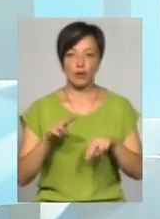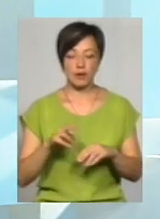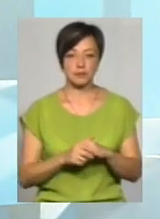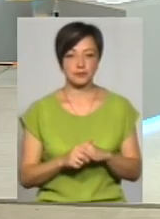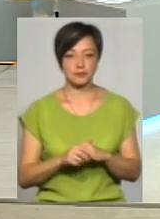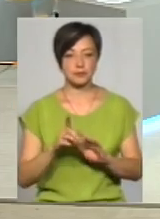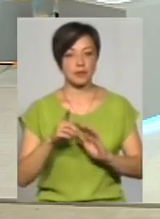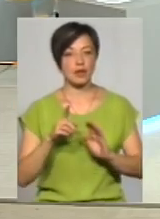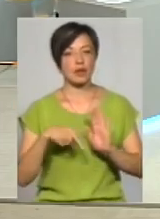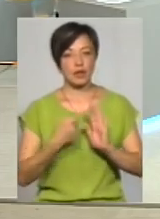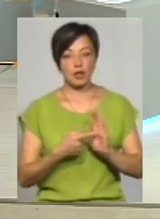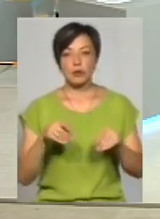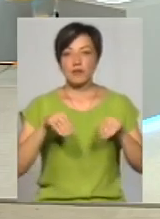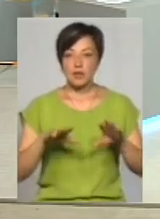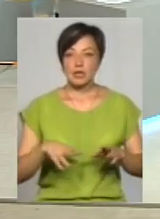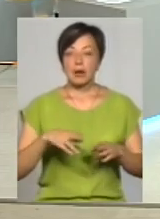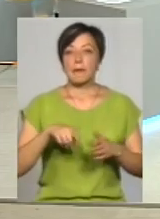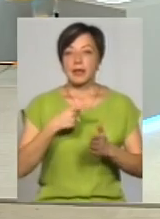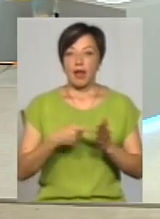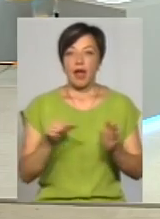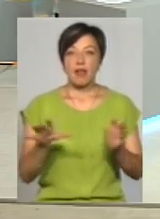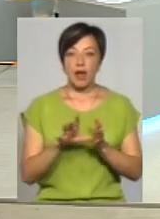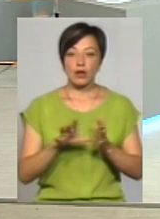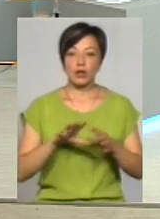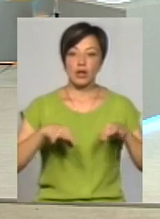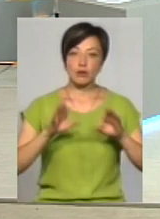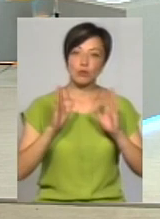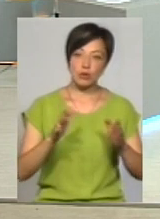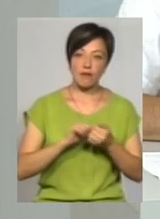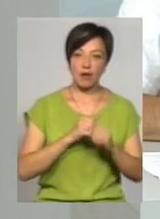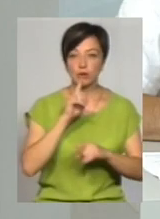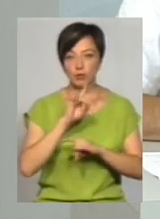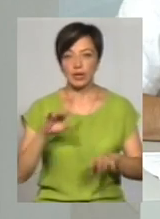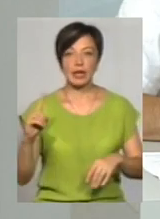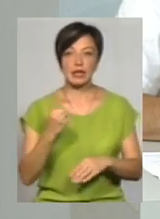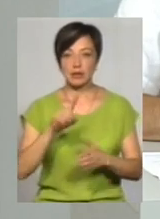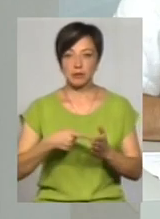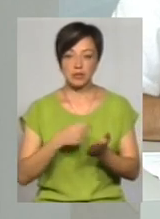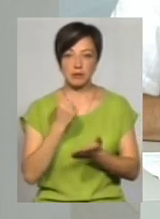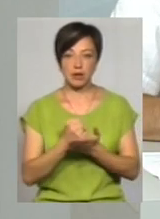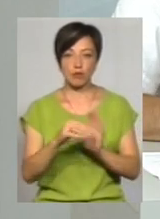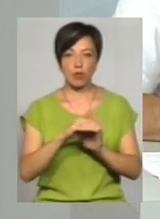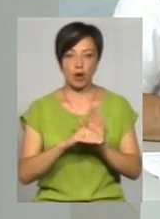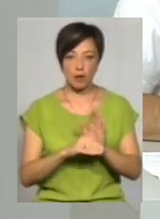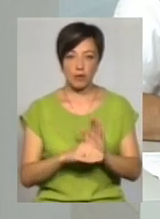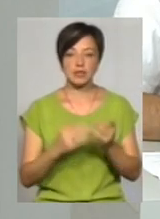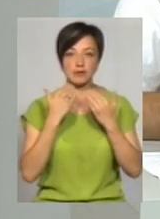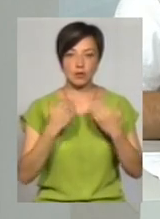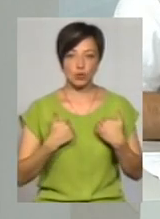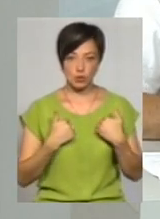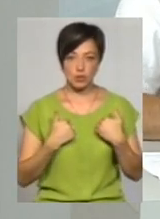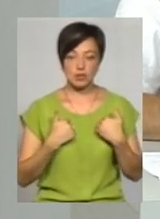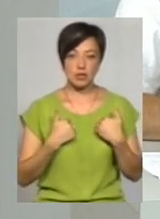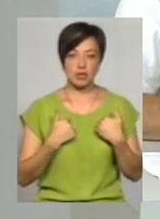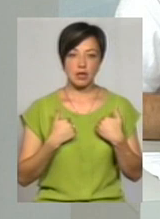Для того, щоб вирішити питання остаточно з електротранспорту, бути в Кам'яне чи не бути, ми є єдине місто, яке прийняли програму, тому до нас звернувся і